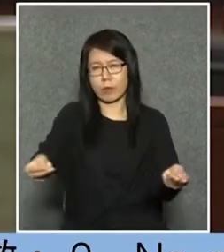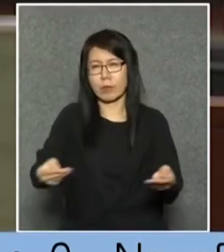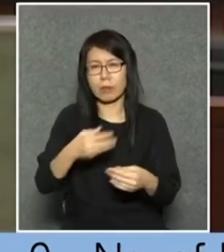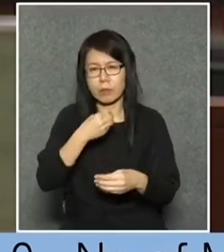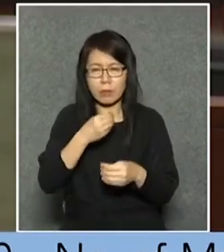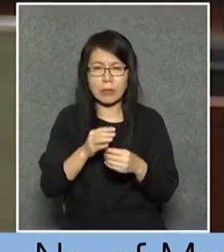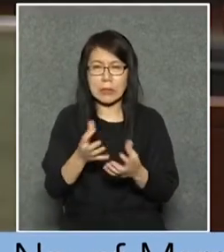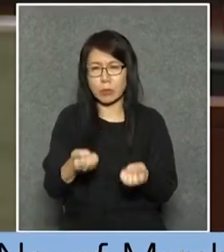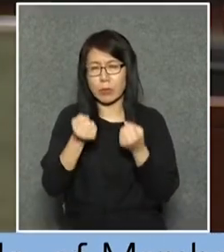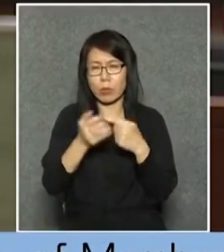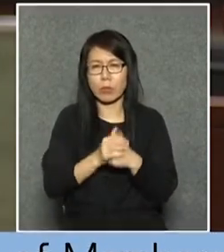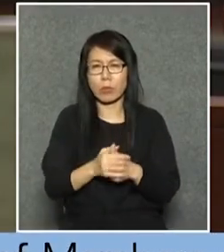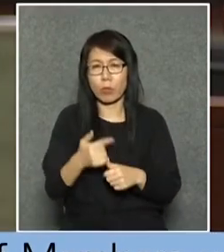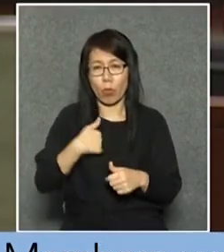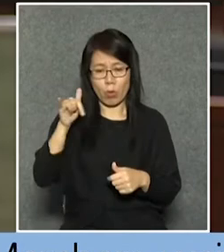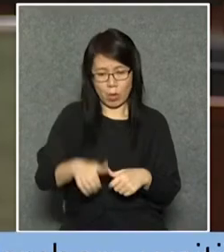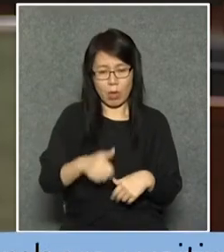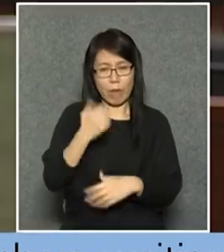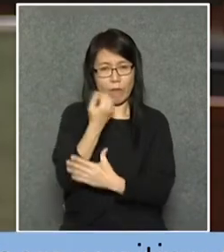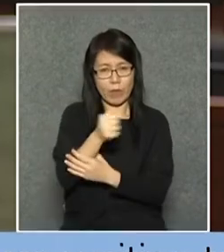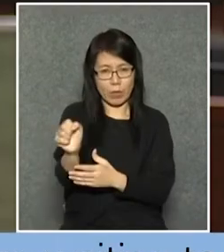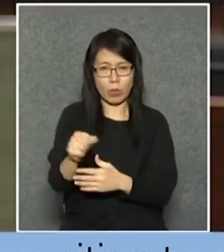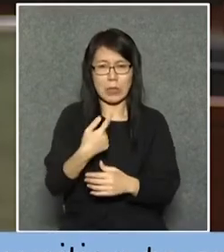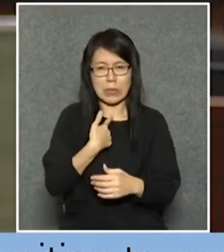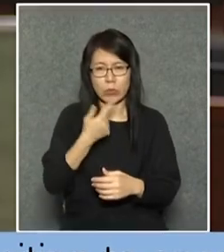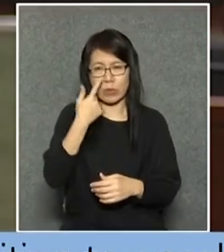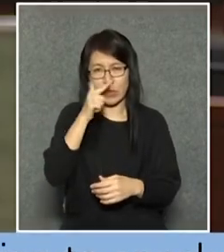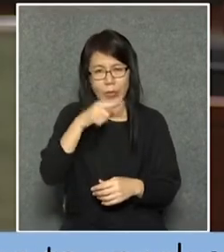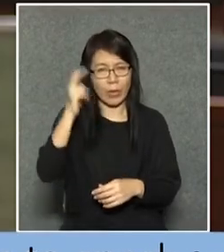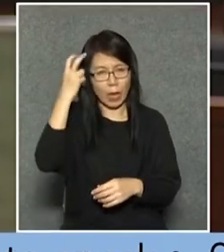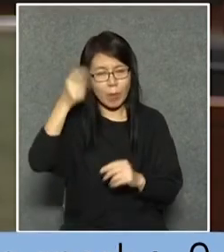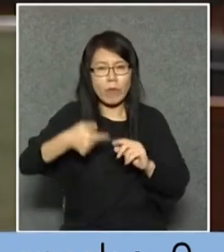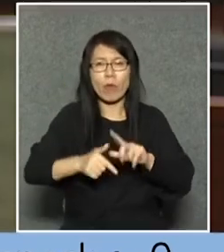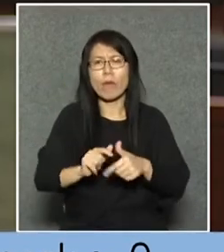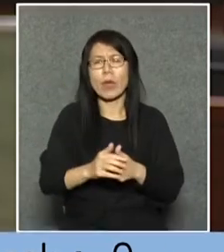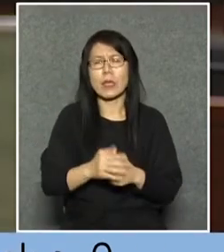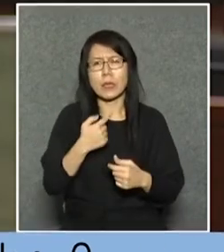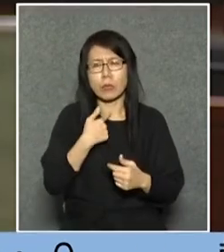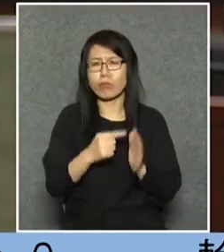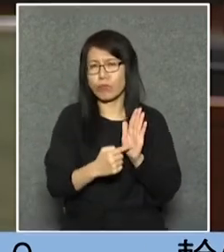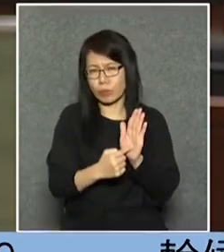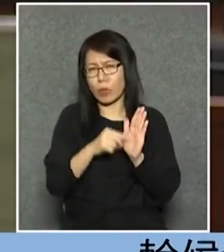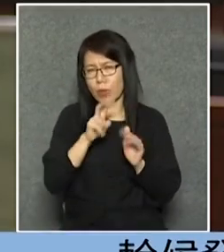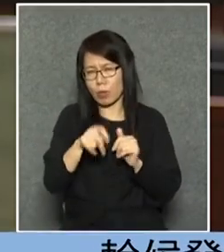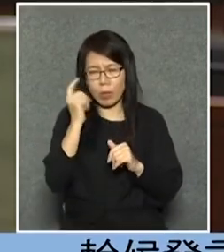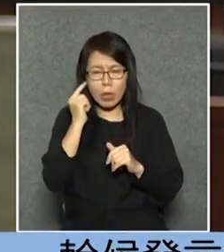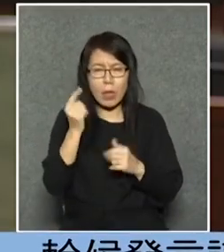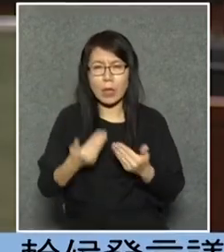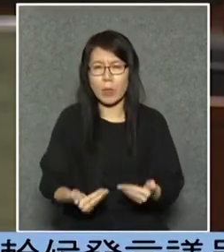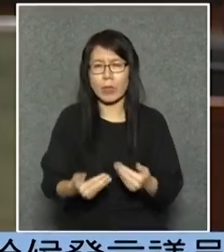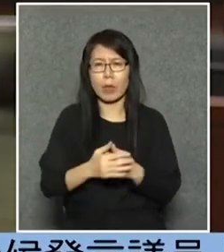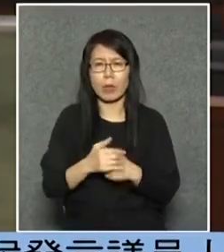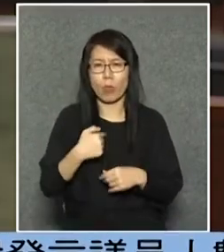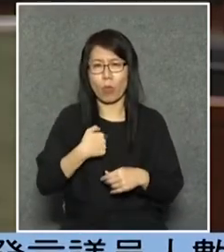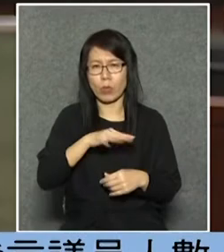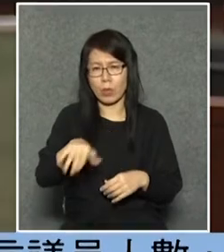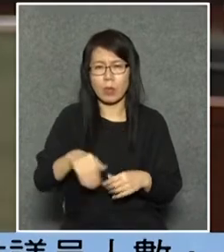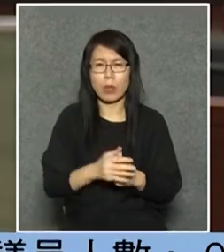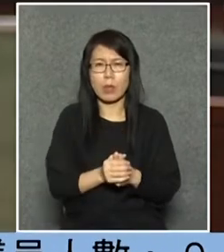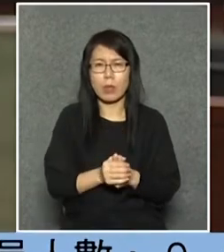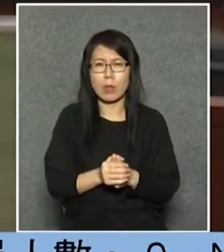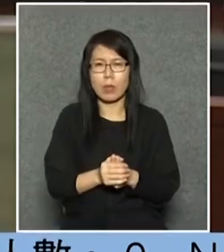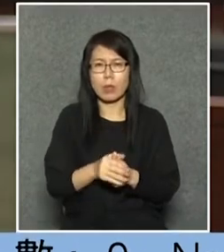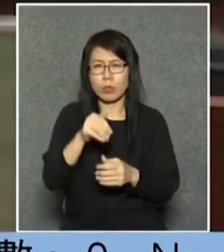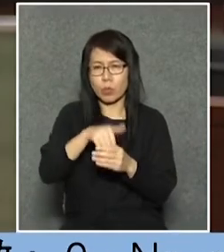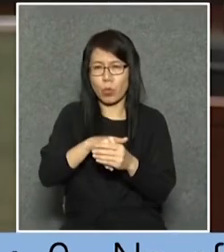我就是反對這件事我覺得我們有全新的思維在這點上如果今天我們是不通過